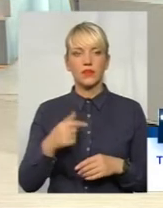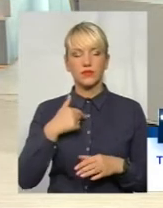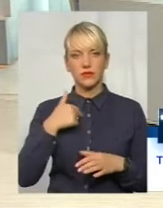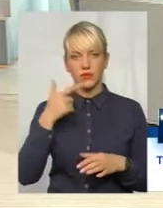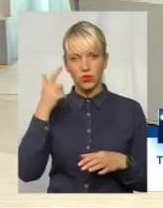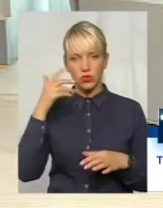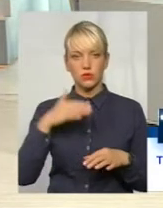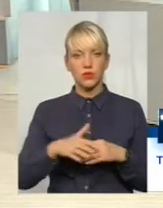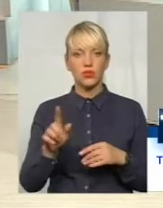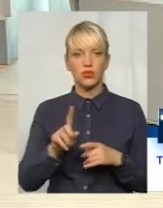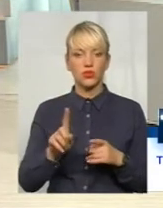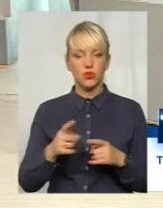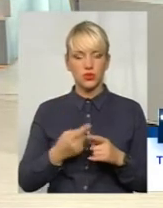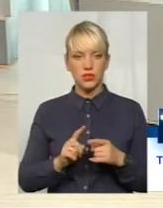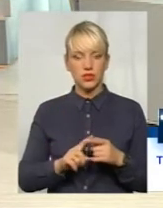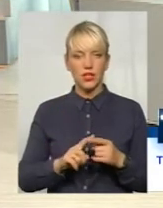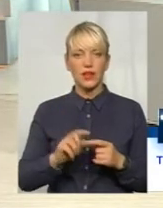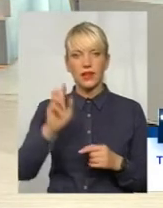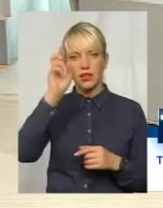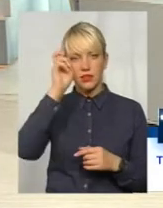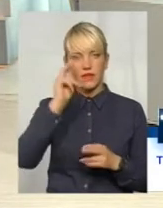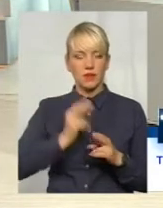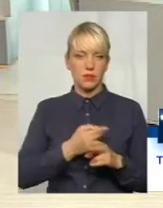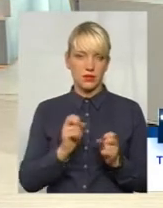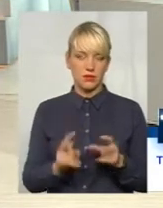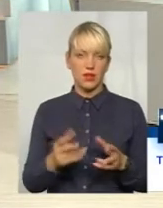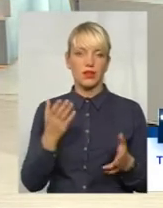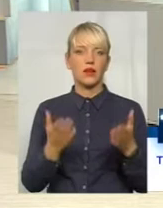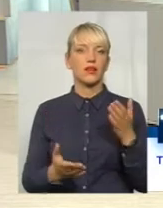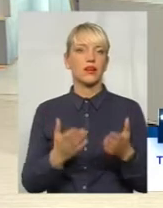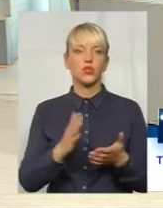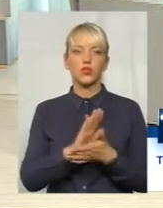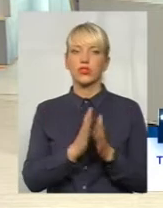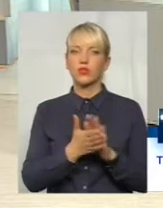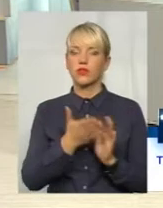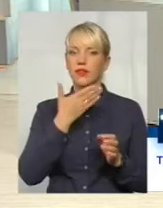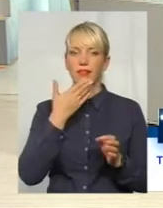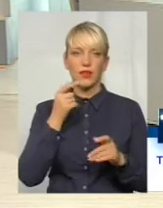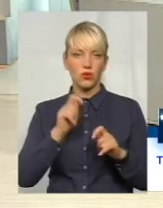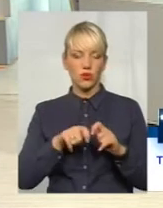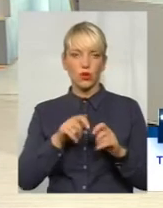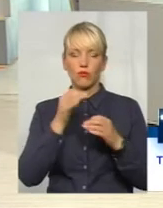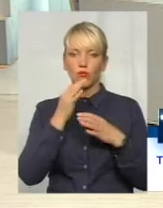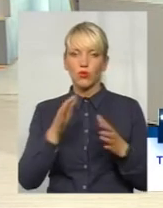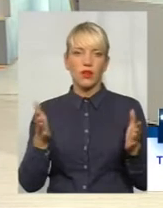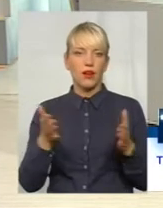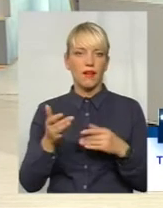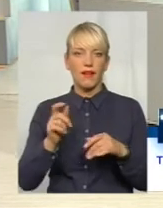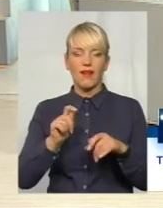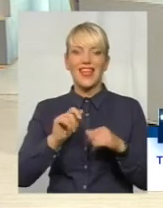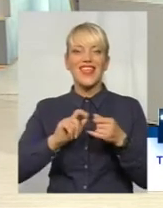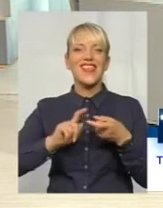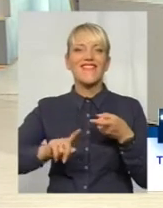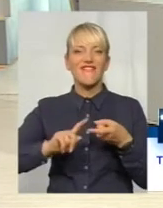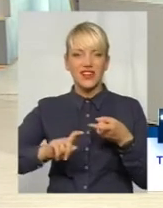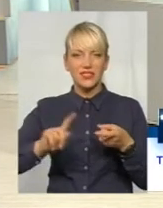державної безпеки. Тому що, якщо ситуація не контрольована, і будь-яка інфекція, яка здатна поширюватись